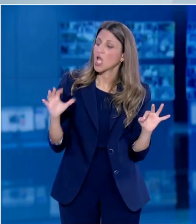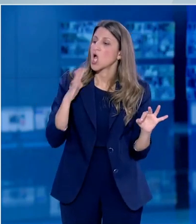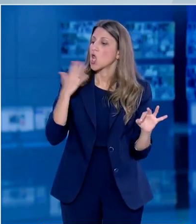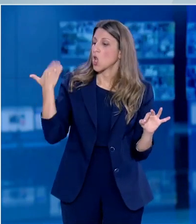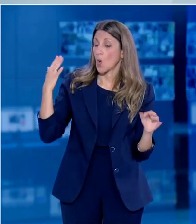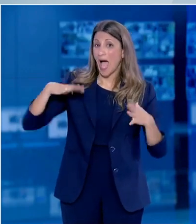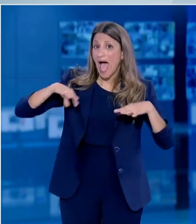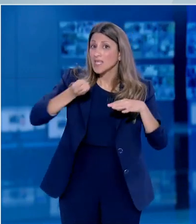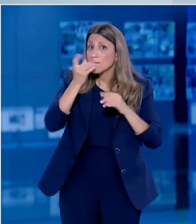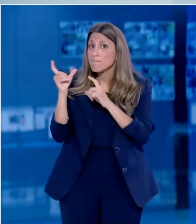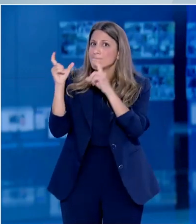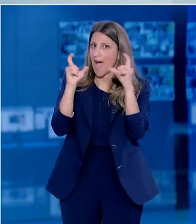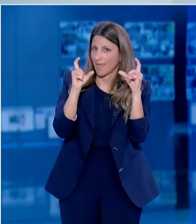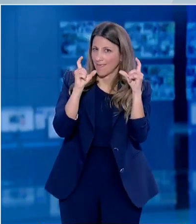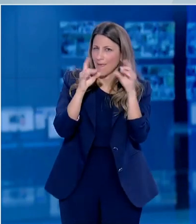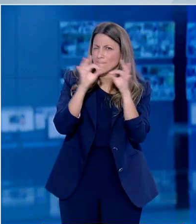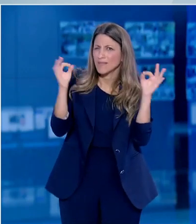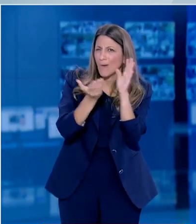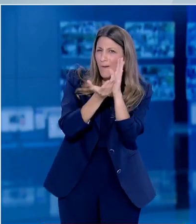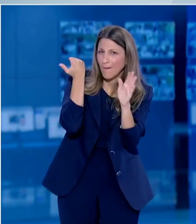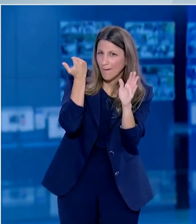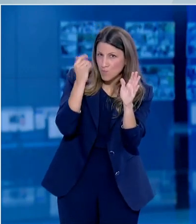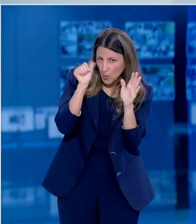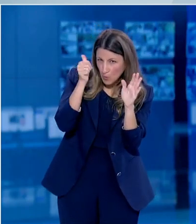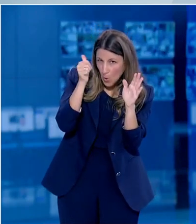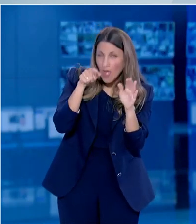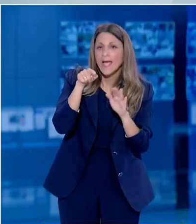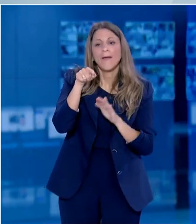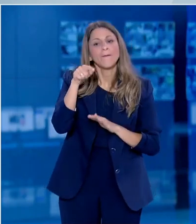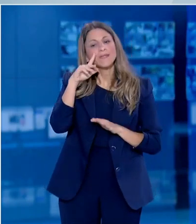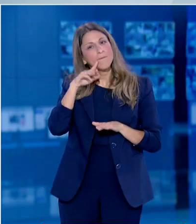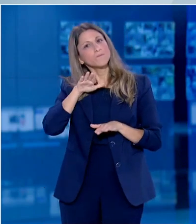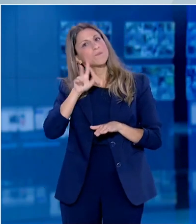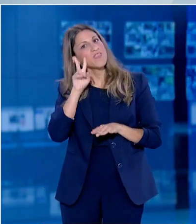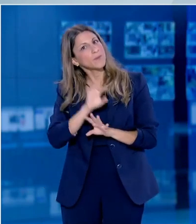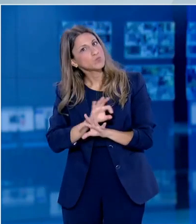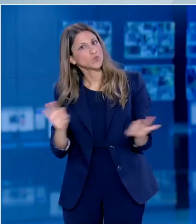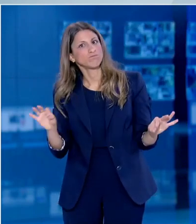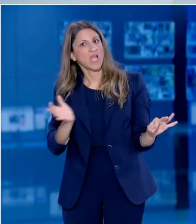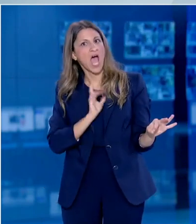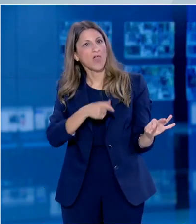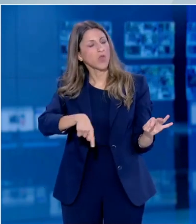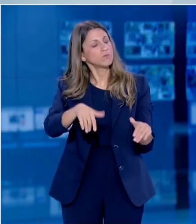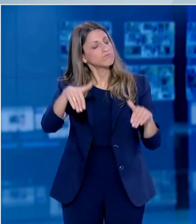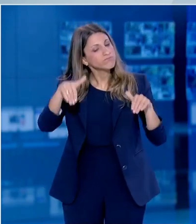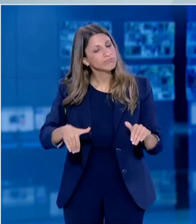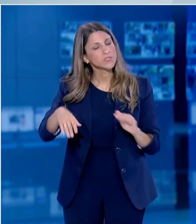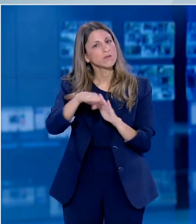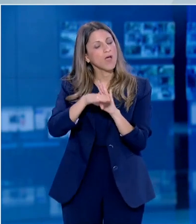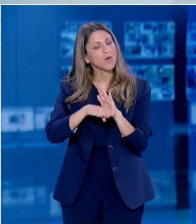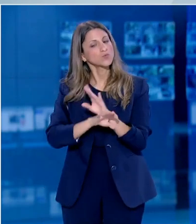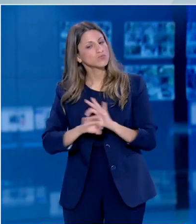στις αρχές του Μαΐου συνοδεύεται από μια αντίστοιχα καλή πορεία που σημαίνει ότι ο κόσμος σέβεται τα μέτρα που σημαίνει ότι ο κόσμος